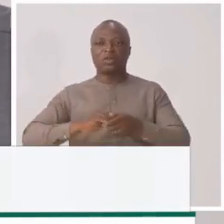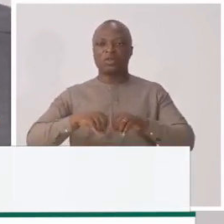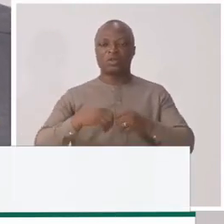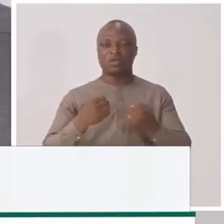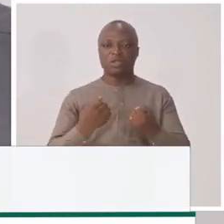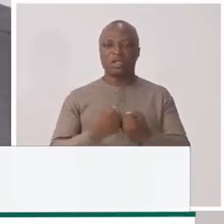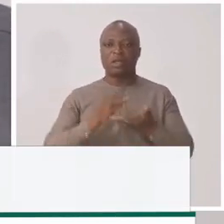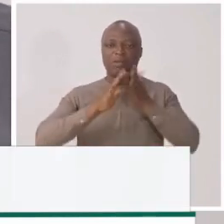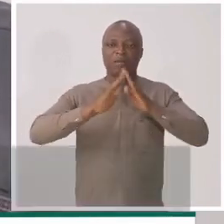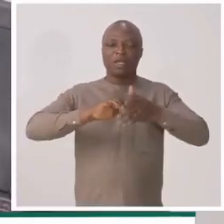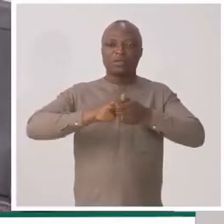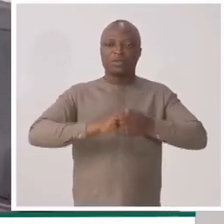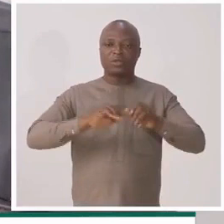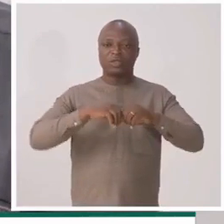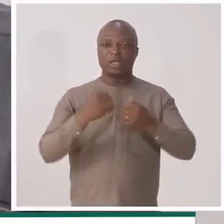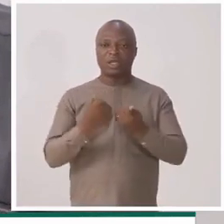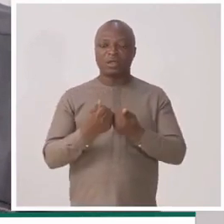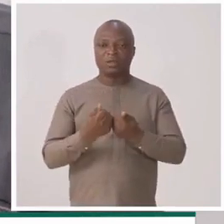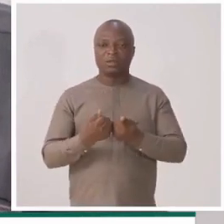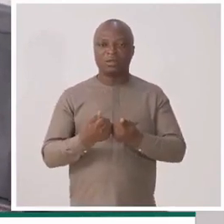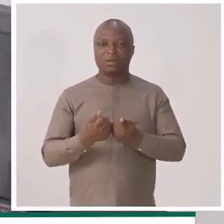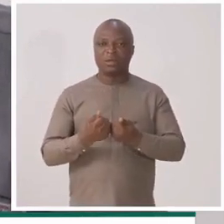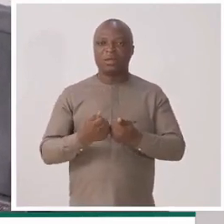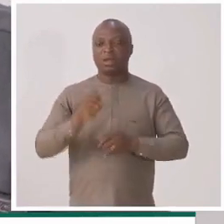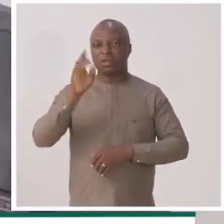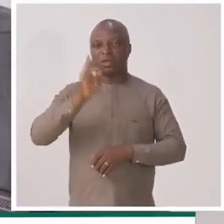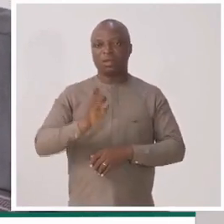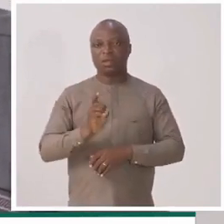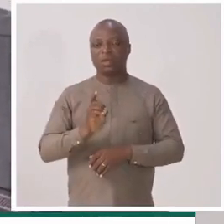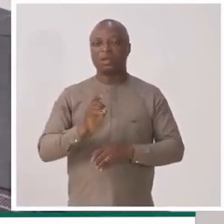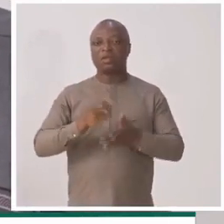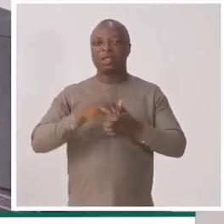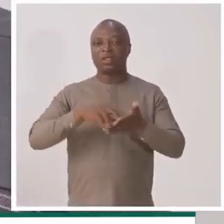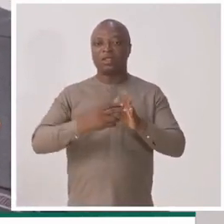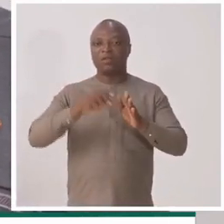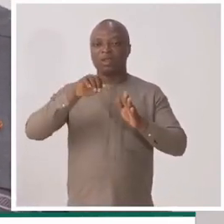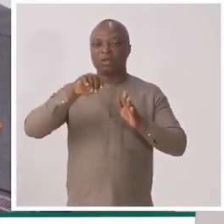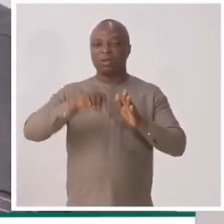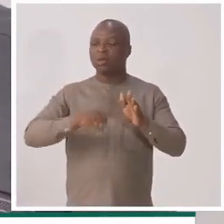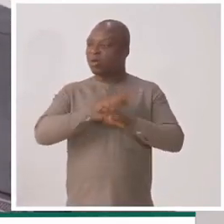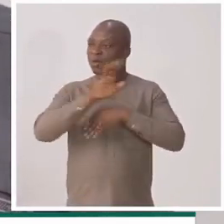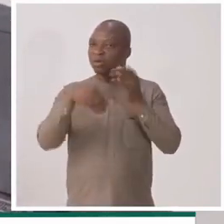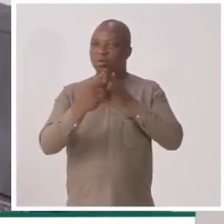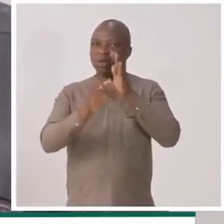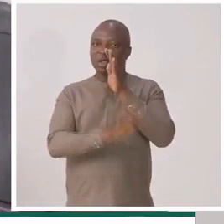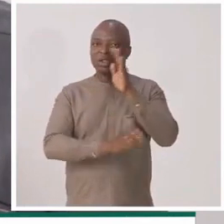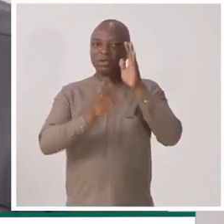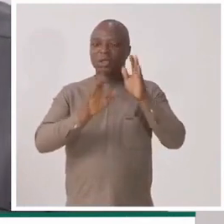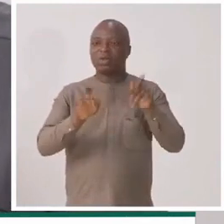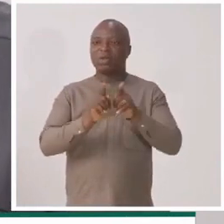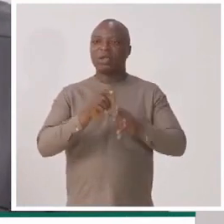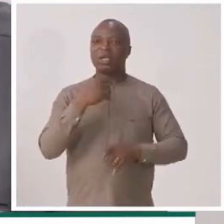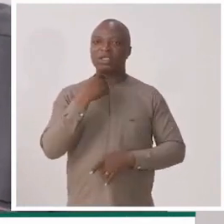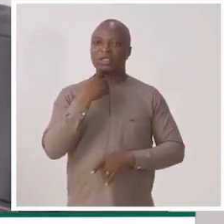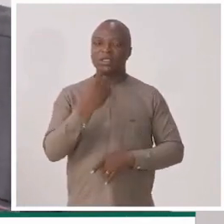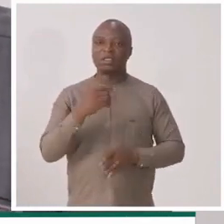Cohésion sociale, paix sociale, solidarité nationale. Donc, ça voudra dire que tous les citoyens,